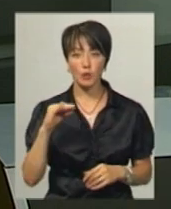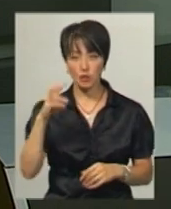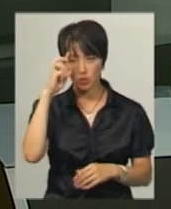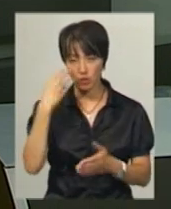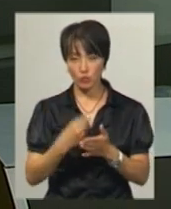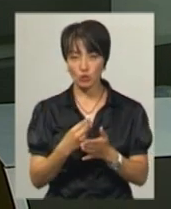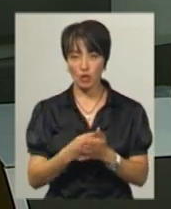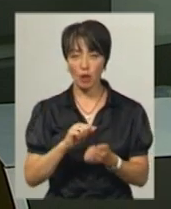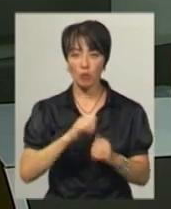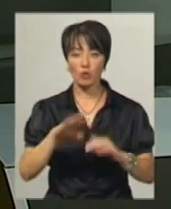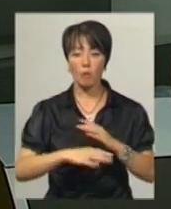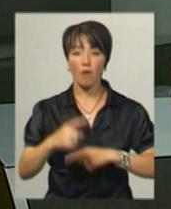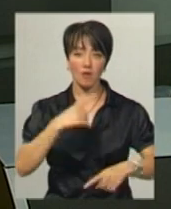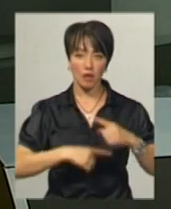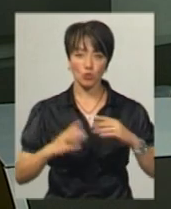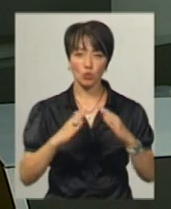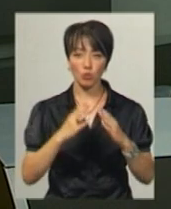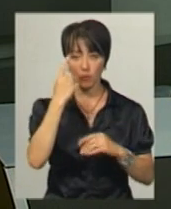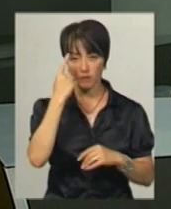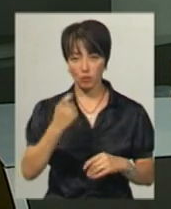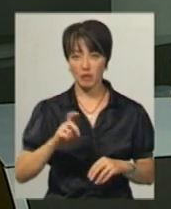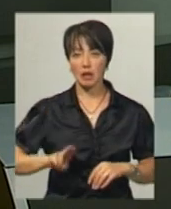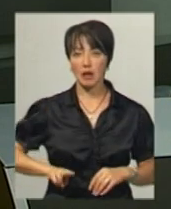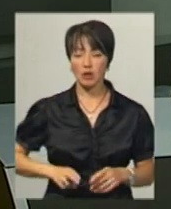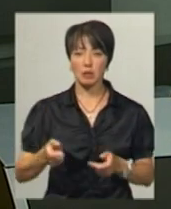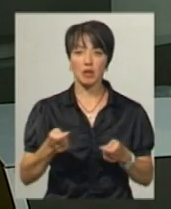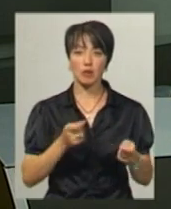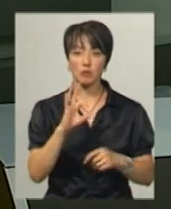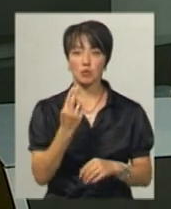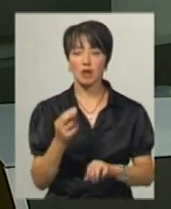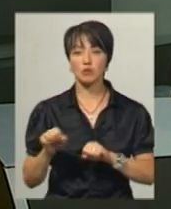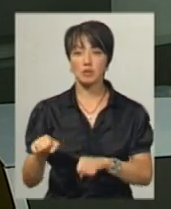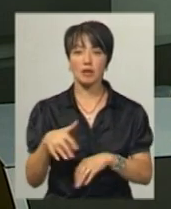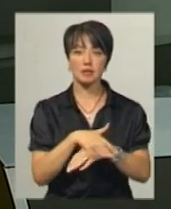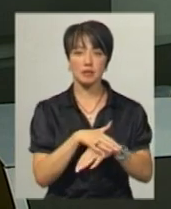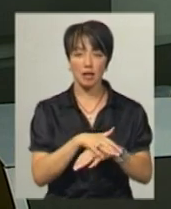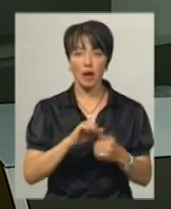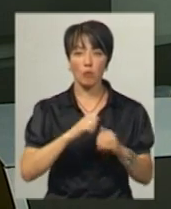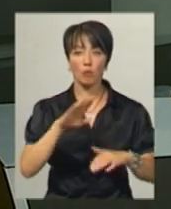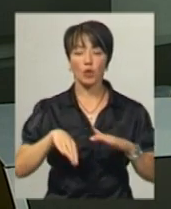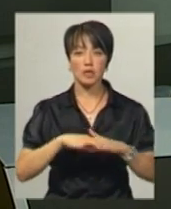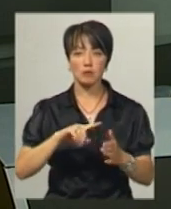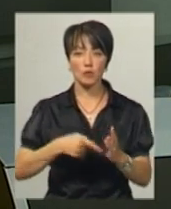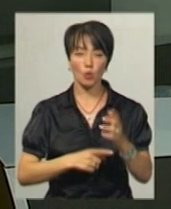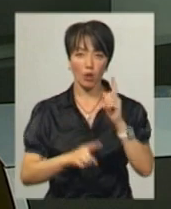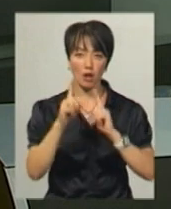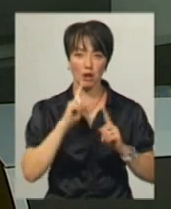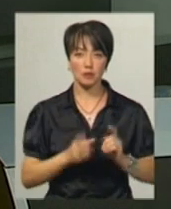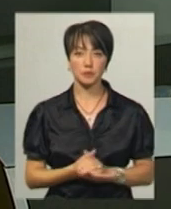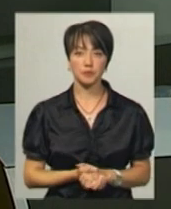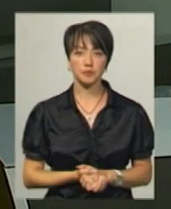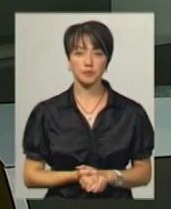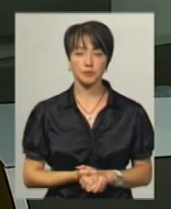Кам'янця-Подільського, повертаються додому. Про це нам повідомила директорка департаменту соціального захисту населення Кам'янсь-Подільської міської ради Людмила